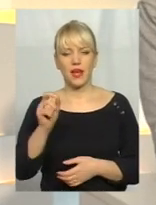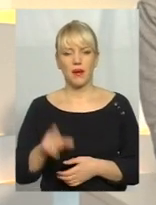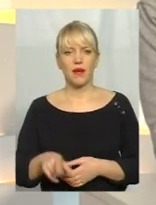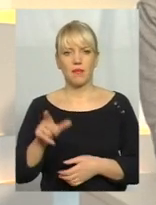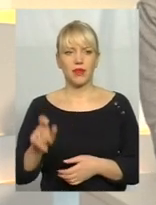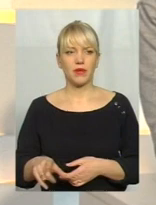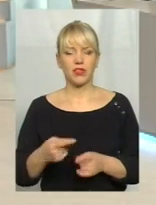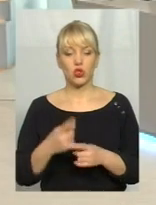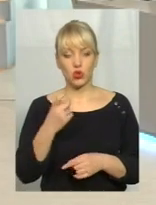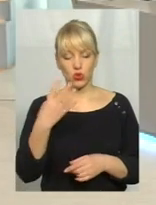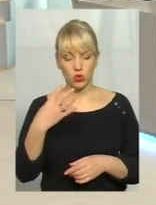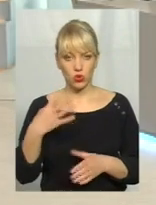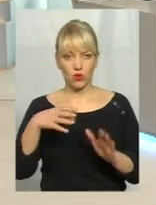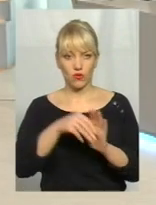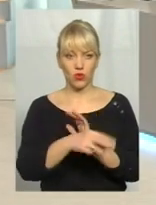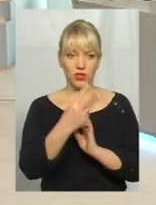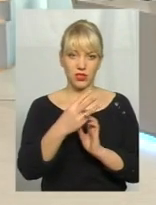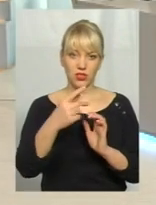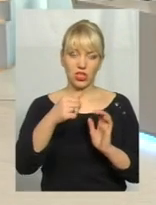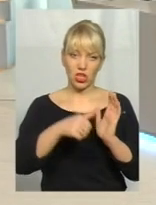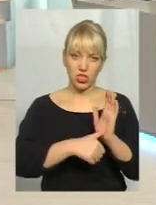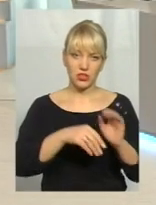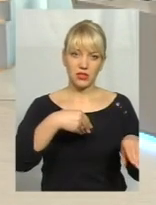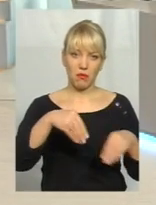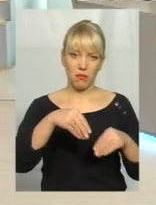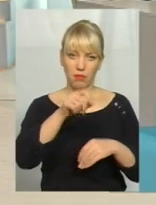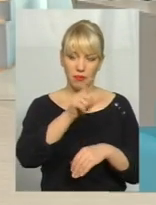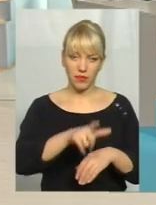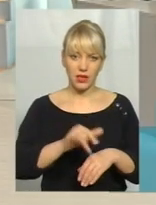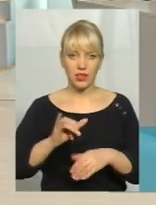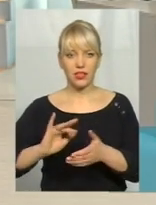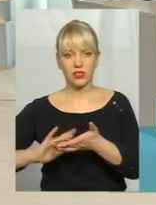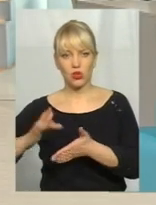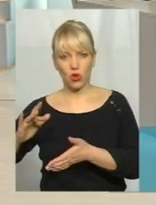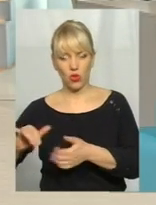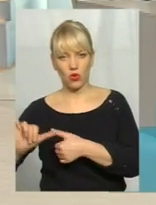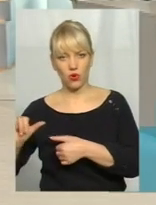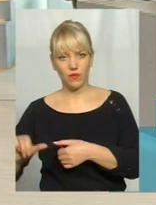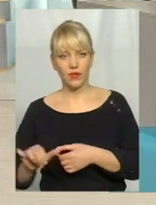в цих 140 входить 36, я так розумію, для пет-пляшки, чи як?